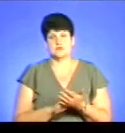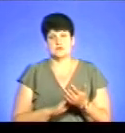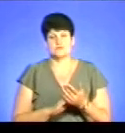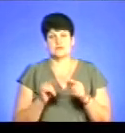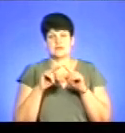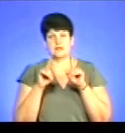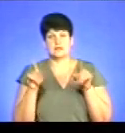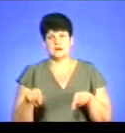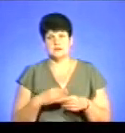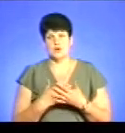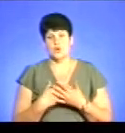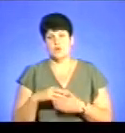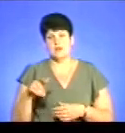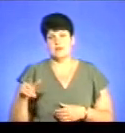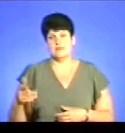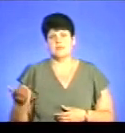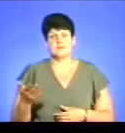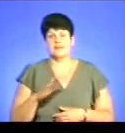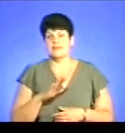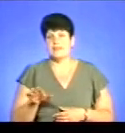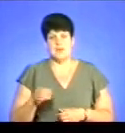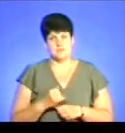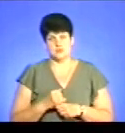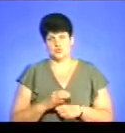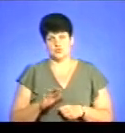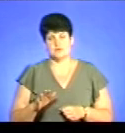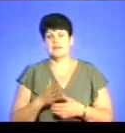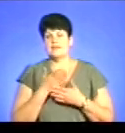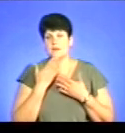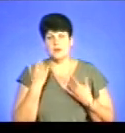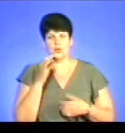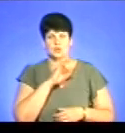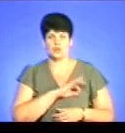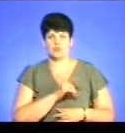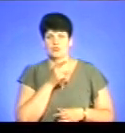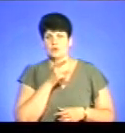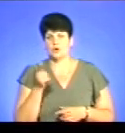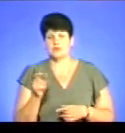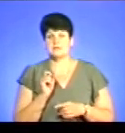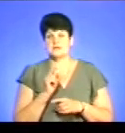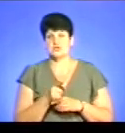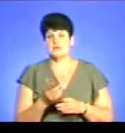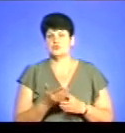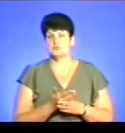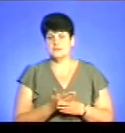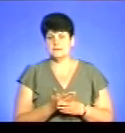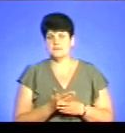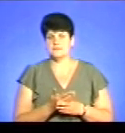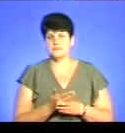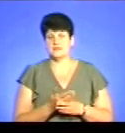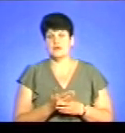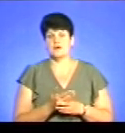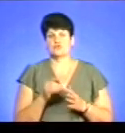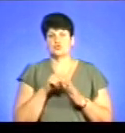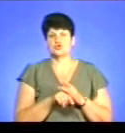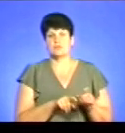громадянам, які не працюють і не мають доходу за період, який призначається субсидії, внутрішньопереміщеним